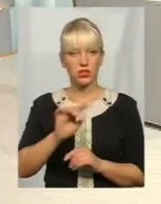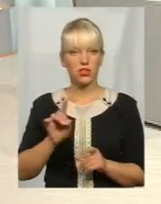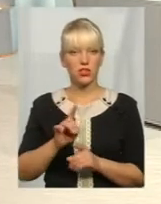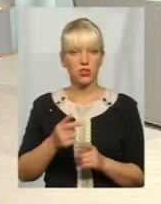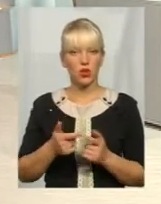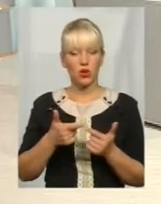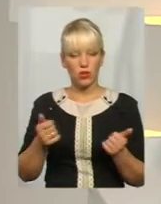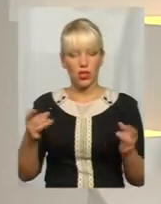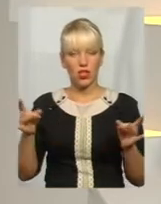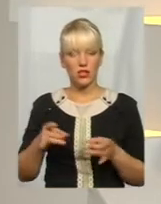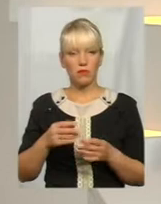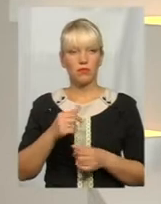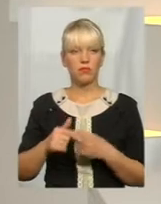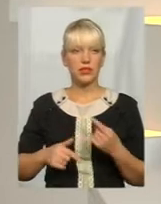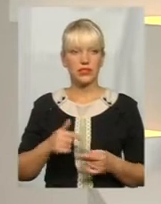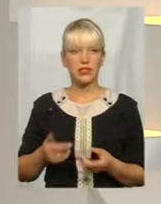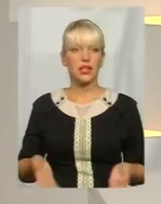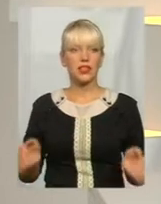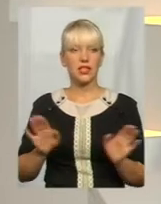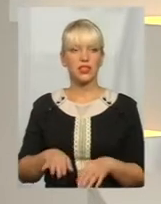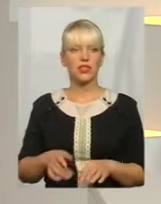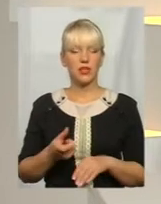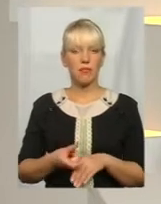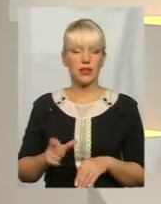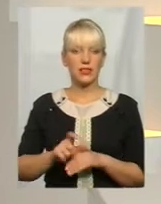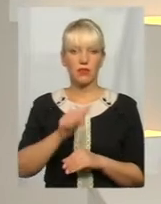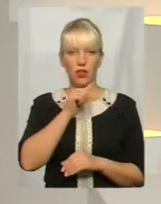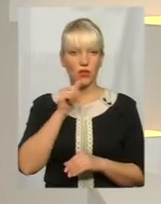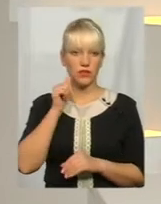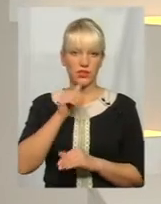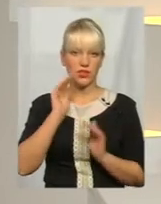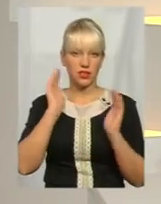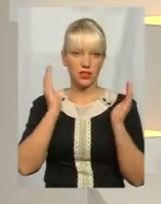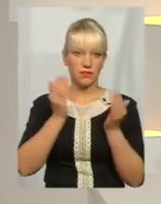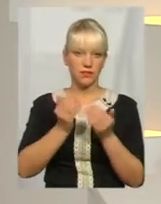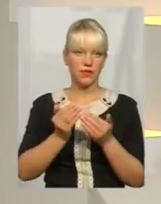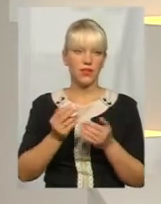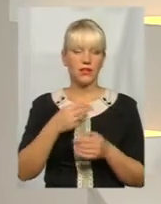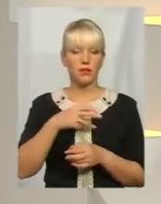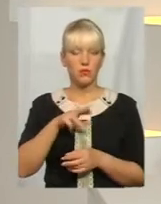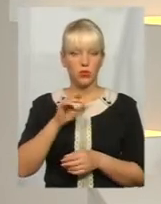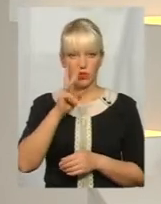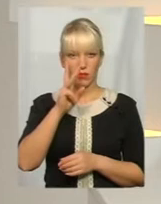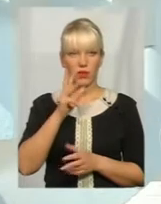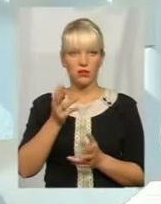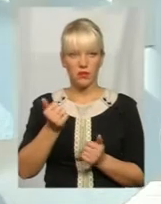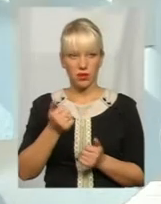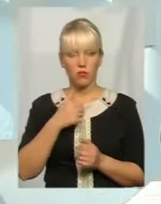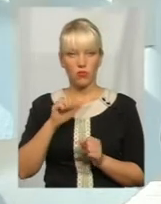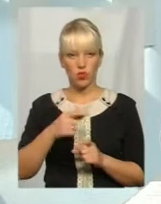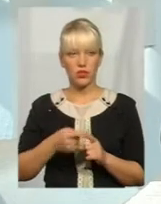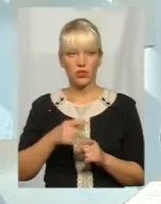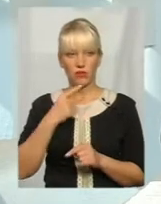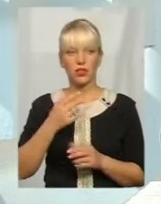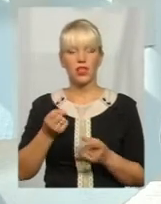готельно-ресторанний бізнес залишається максимально в тіні зараз, саме зарплати, які є. Можемо про це говорити?